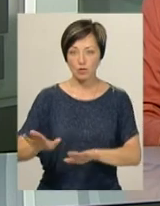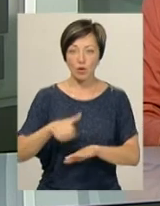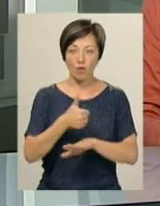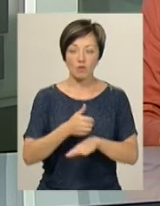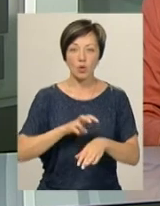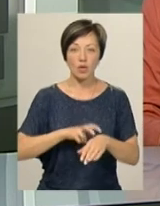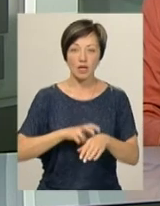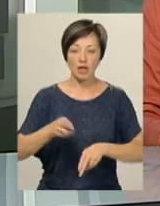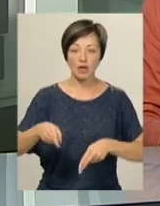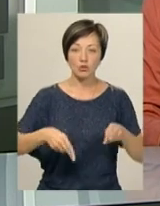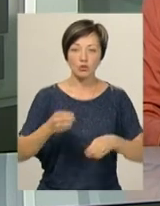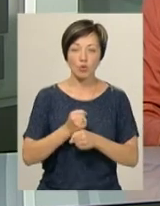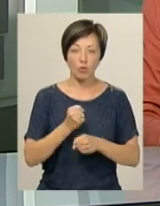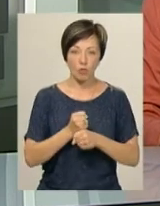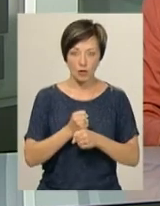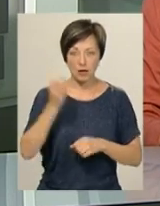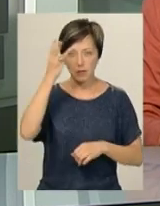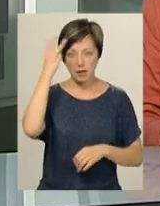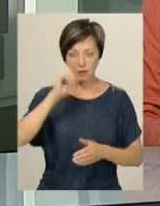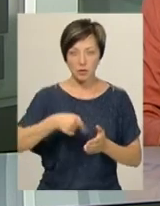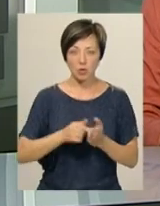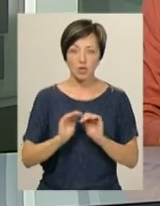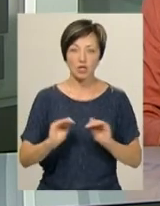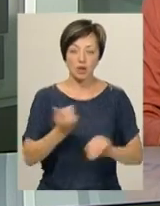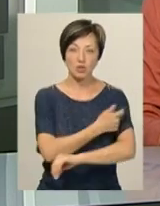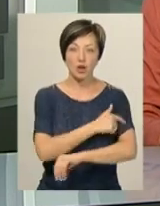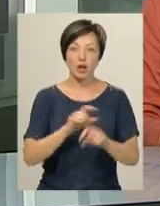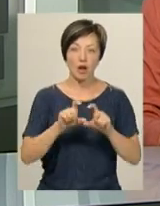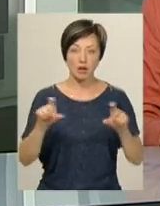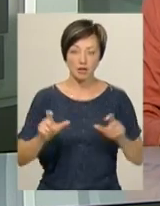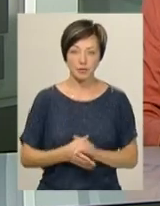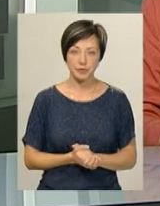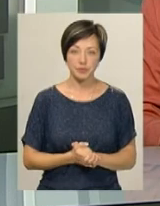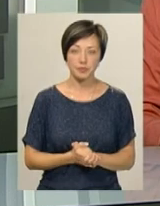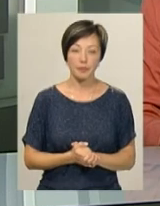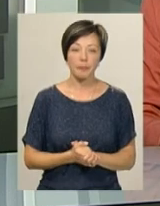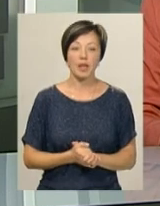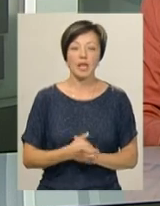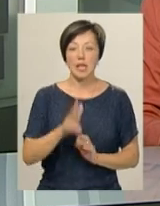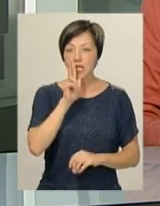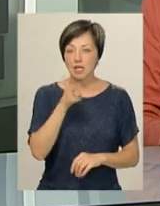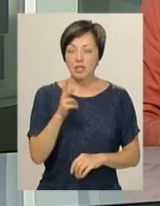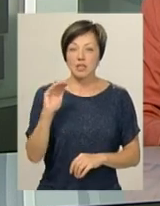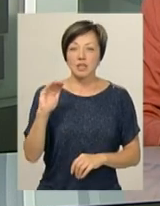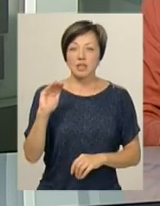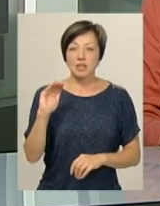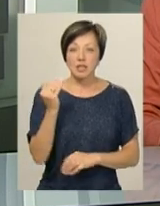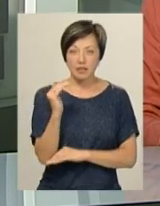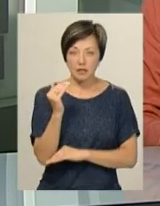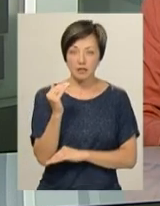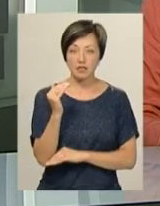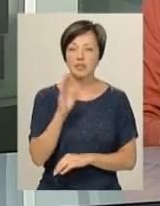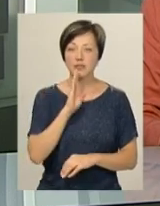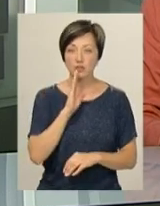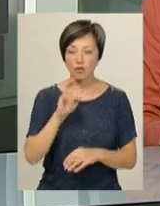головного лікаря з хірургічної роботи Хмельницької міської дитячої лікарні Іван Гуцул. Нагадаю, трирічна дівчинка випала з вікна п